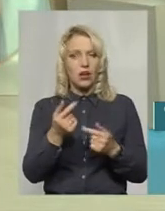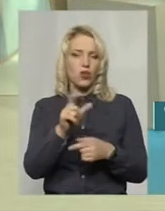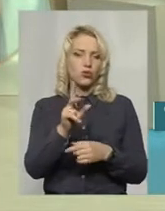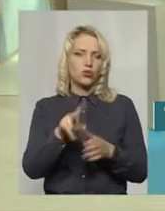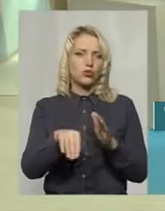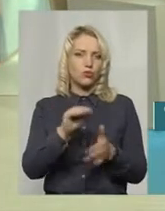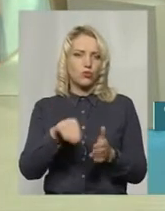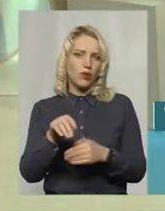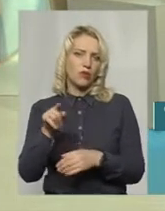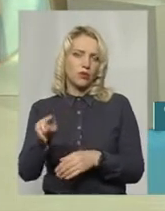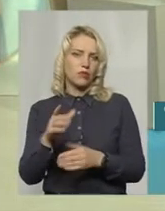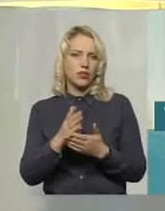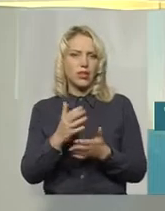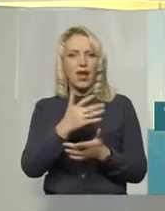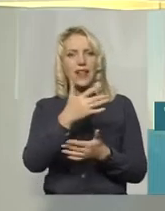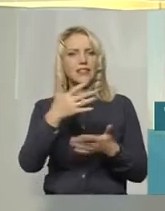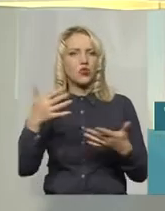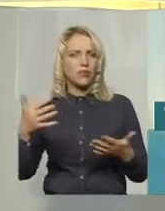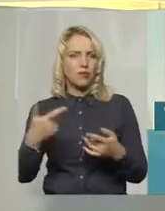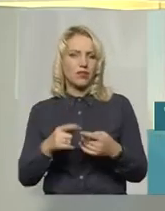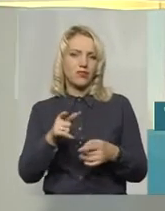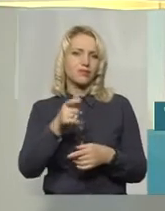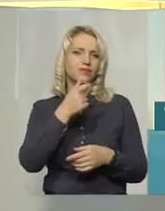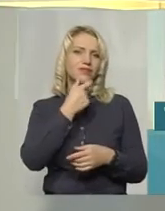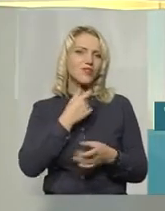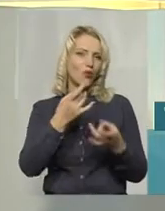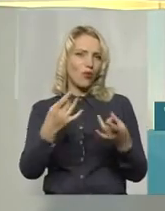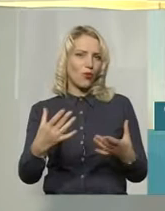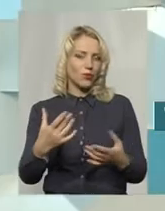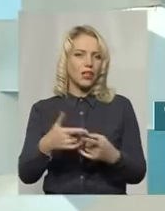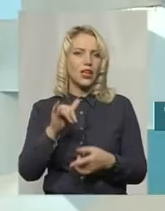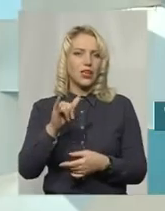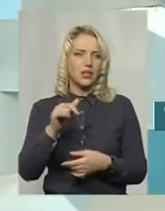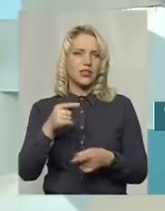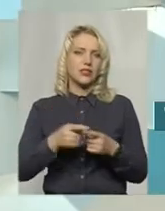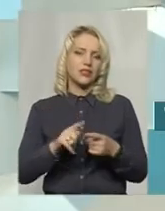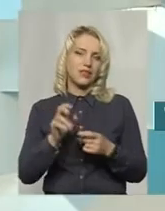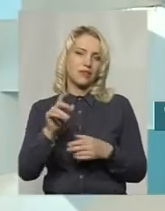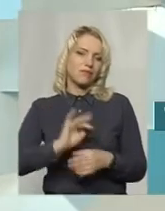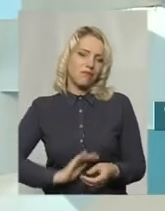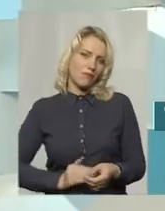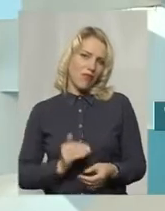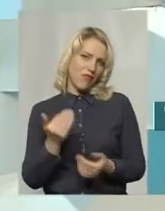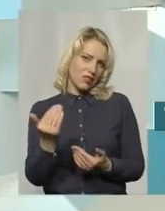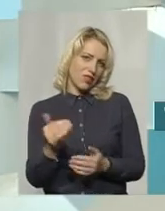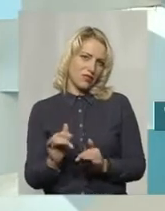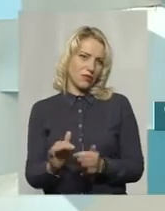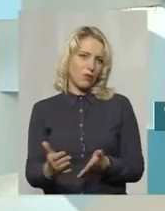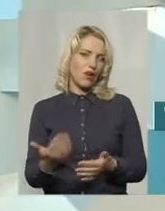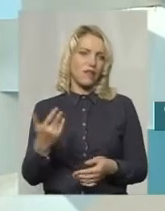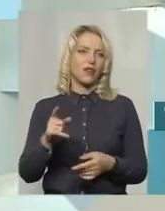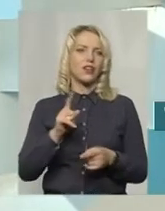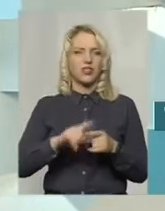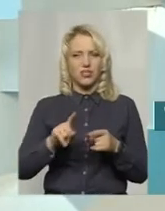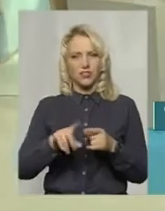купляють, дійсно, можливо, асортимент, він дуже скромний в тій аптеці, яка є, ну, я думаю, що це приватна справа, а там аптекар швидко це